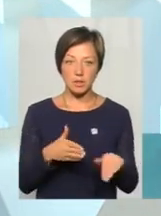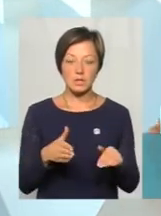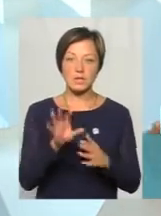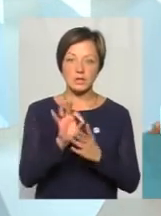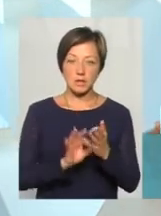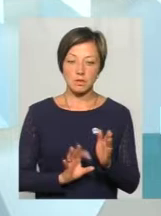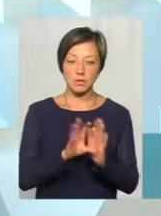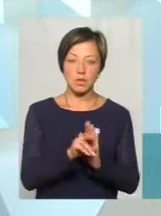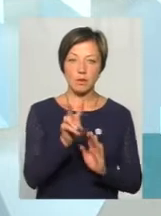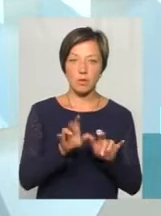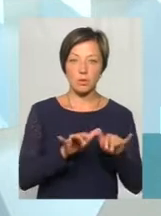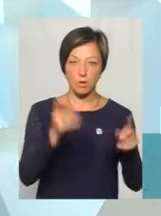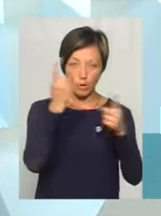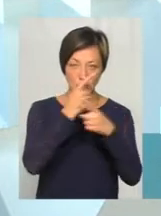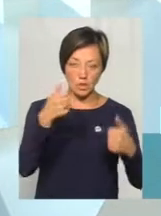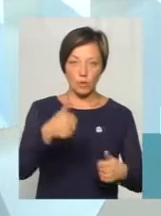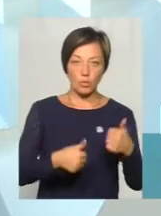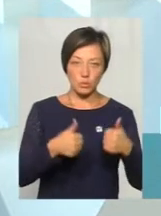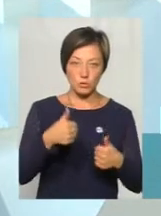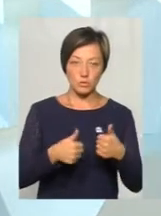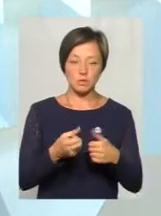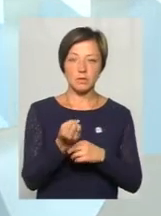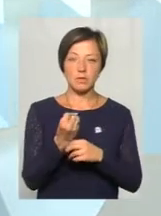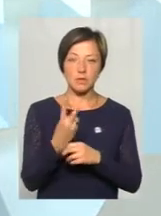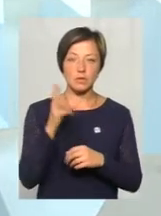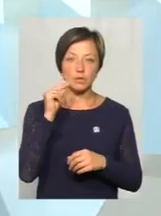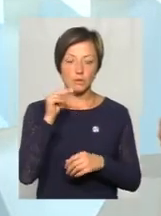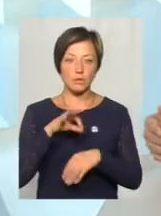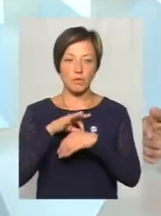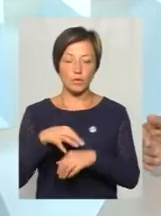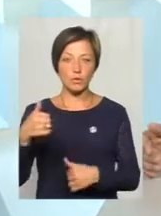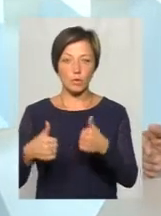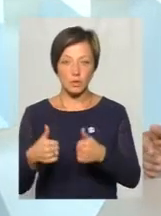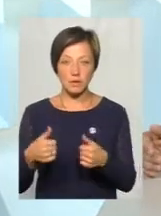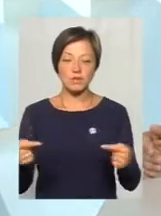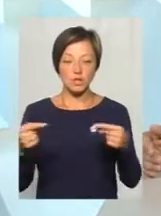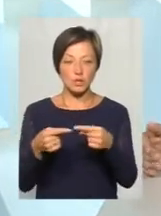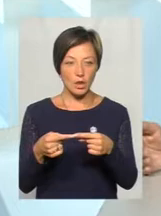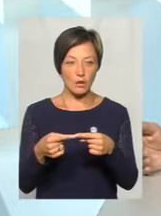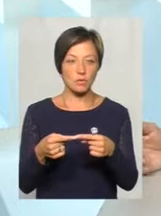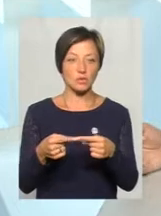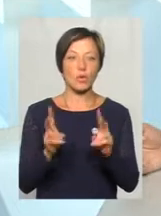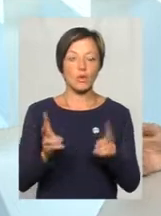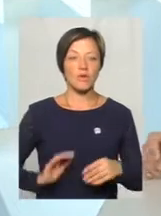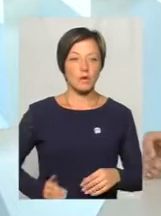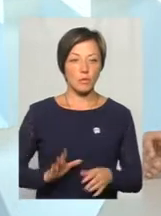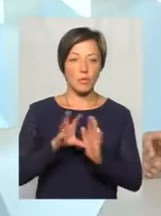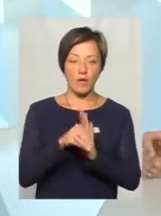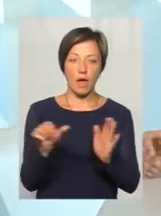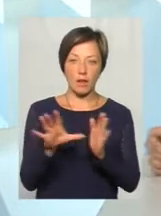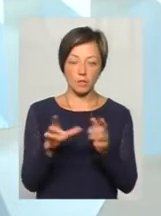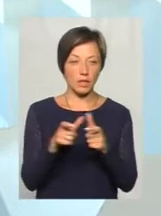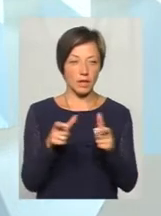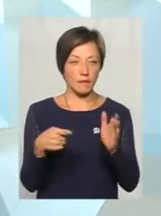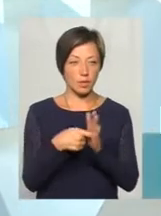запустили два процеси. Ми оголосили конкурс. 12-го числа проводимо корпус, визначаємося з компанії, яка проваджує електронний